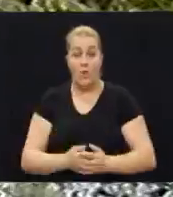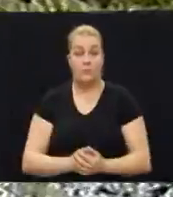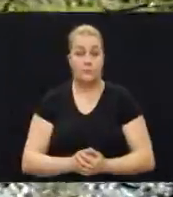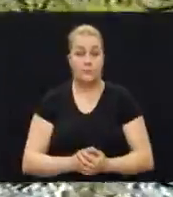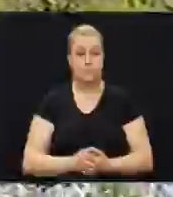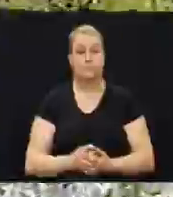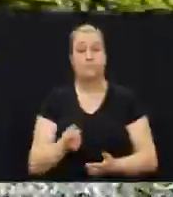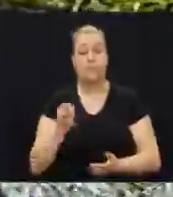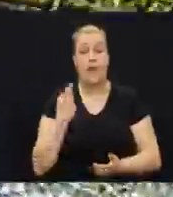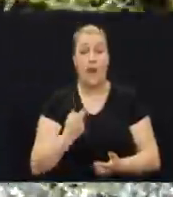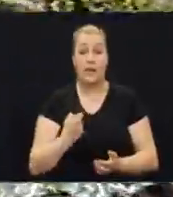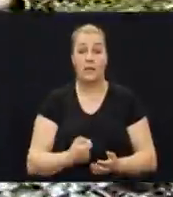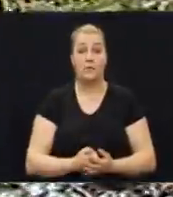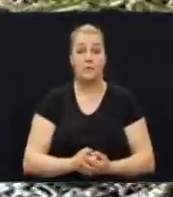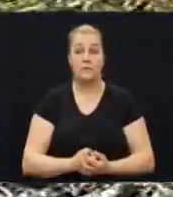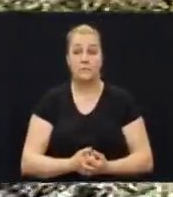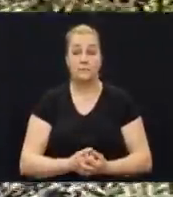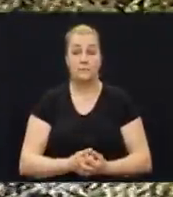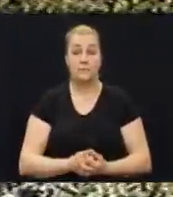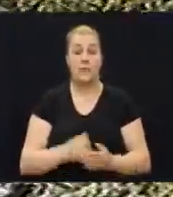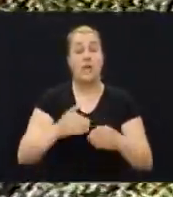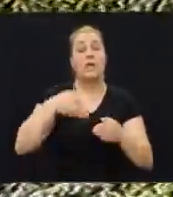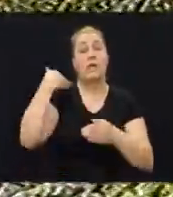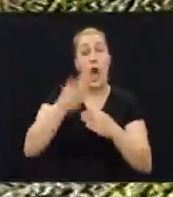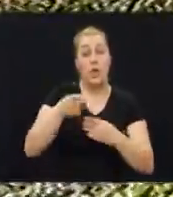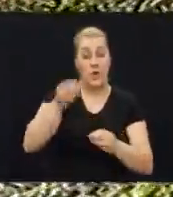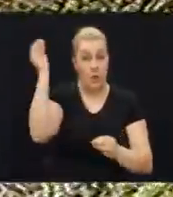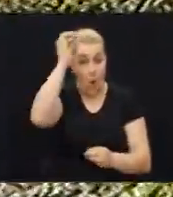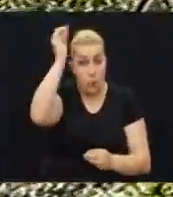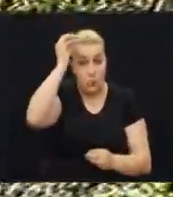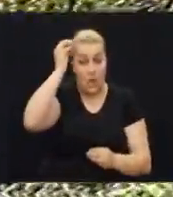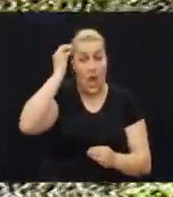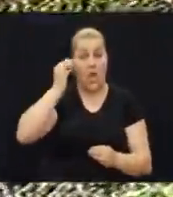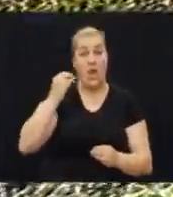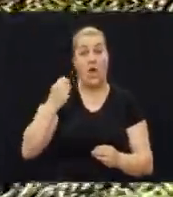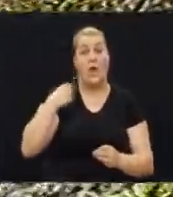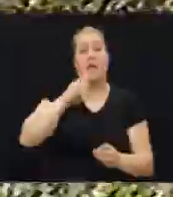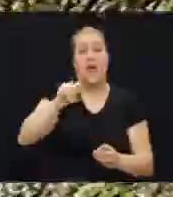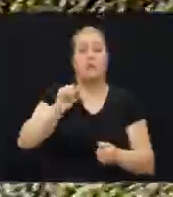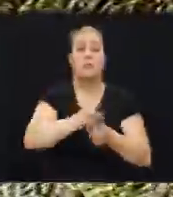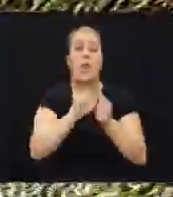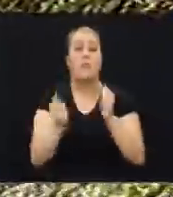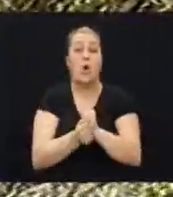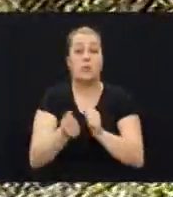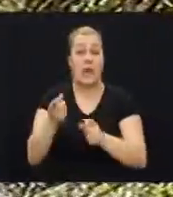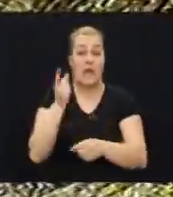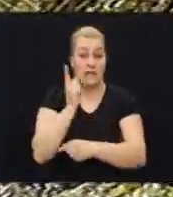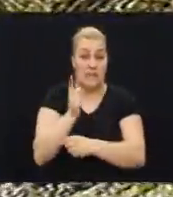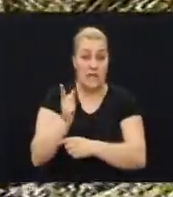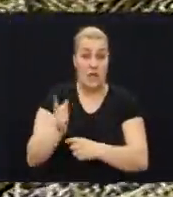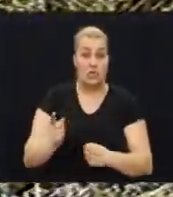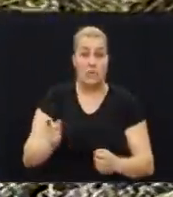ali nakon tih obuka krenuli smo na borbene zadaće